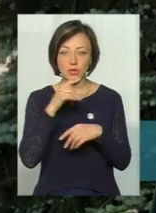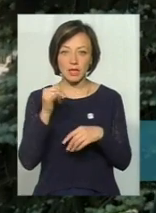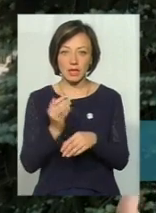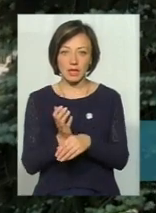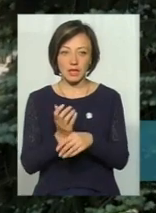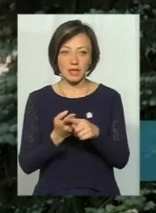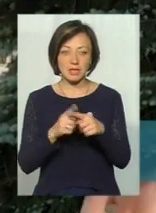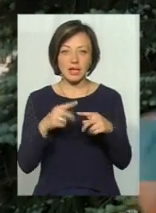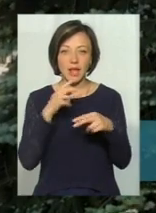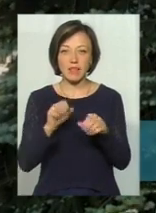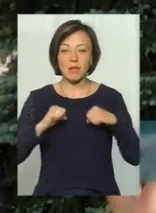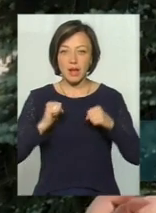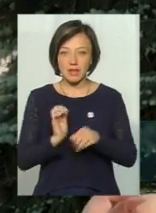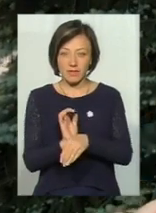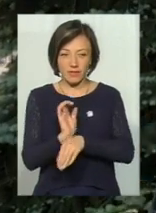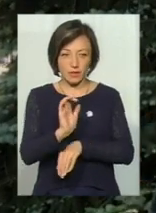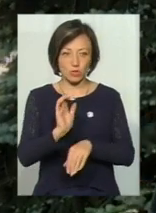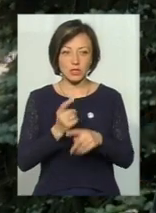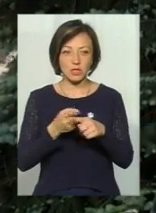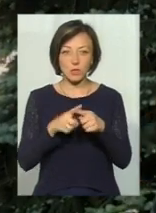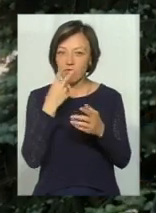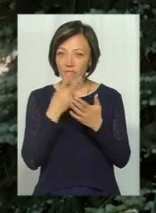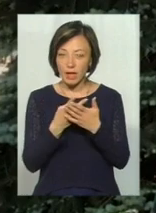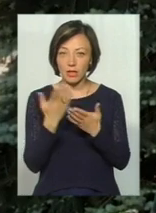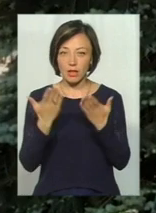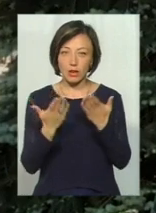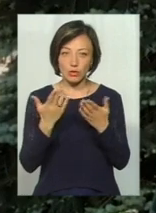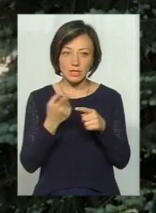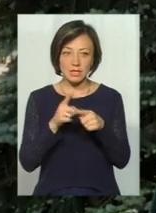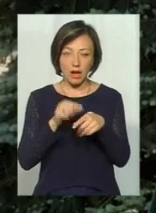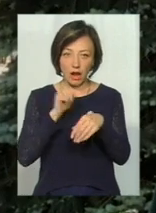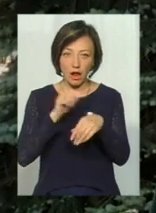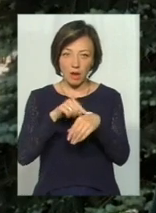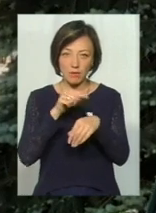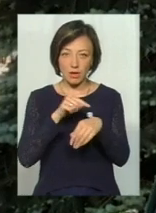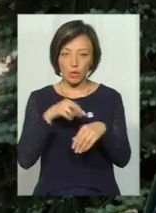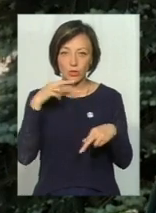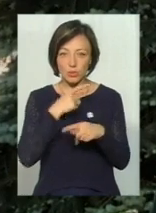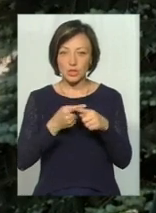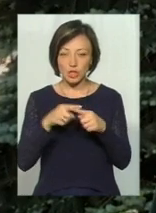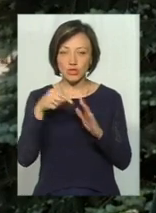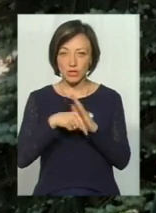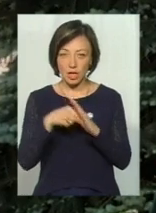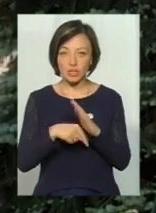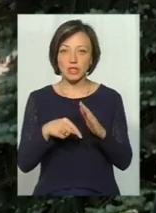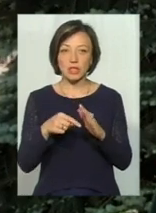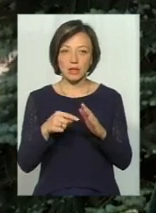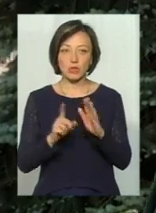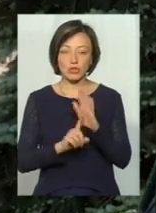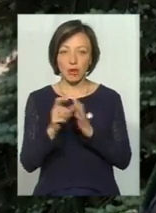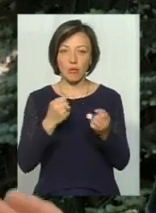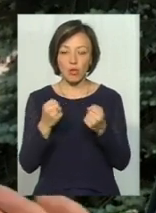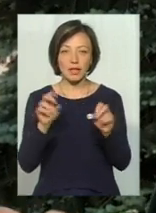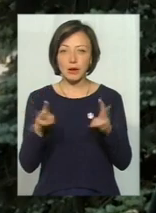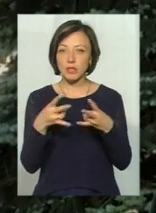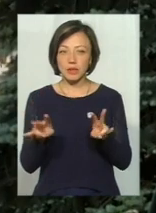цей яд намагається видушити. І тому видно, якщо є ці отрапельки отрути, це значить, що вже організм почав з нею боротися.